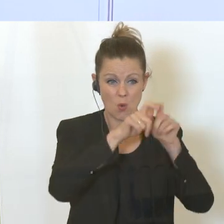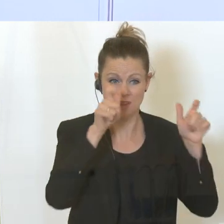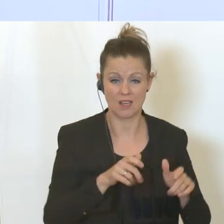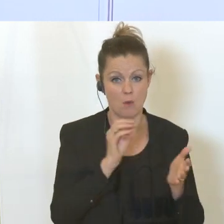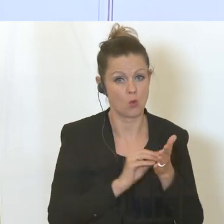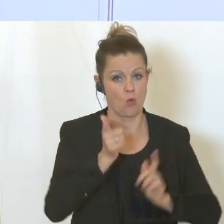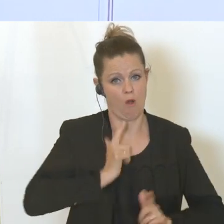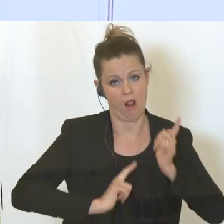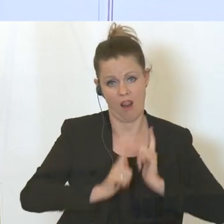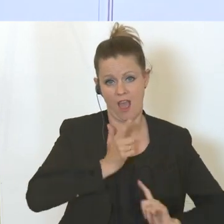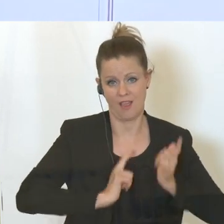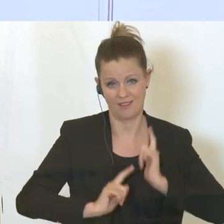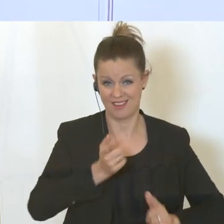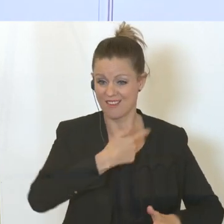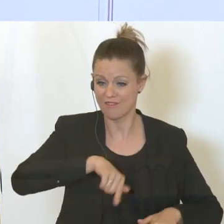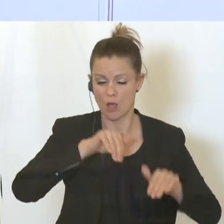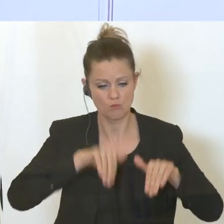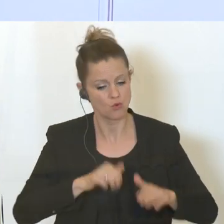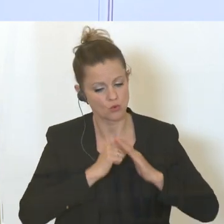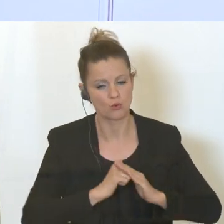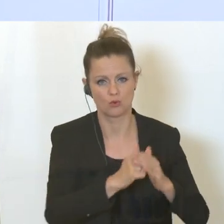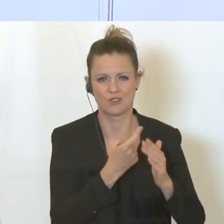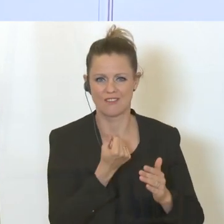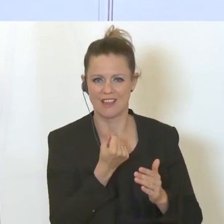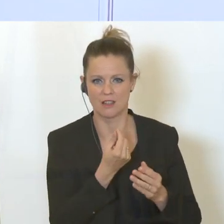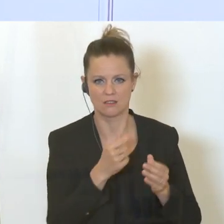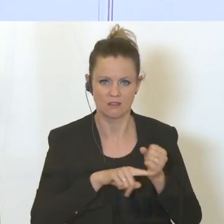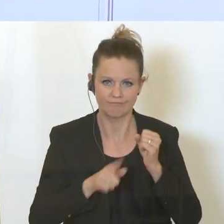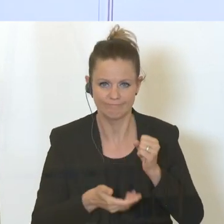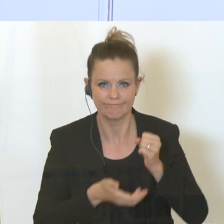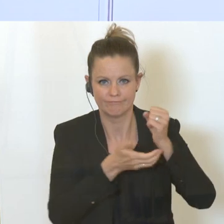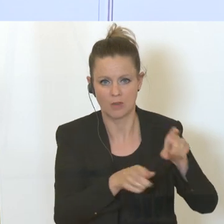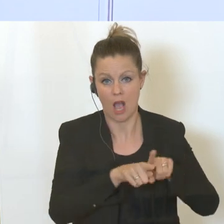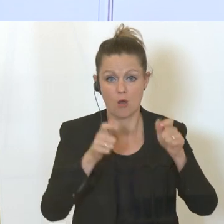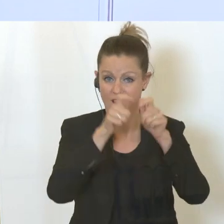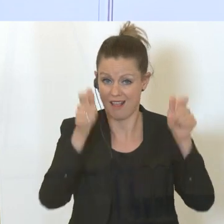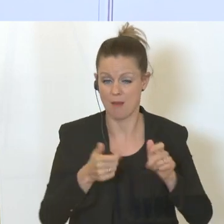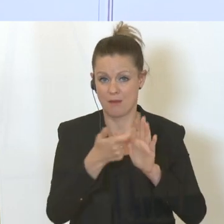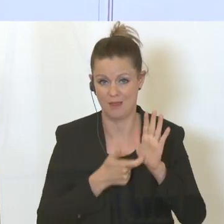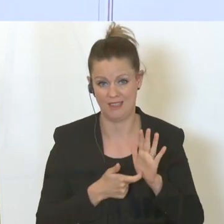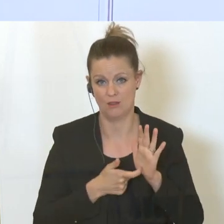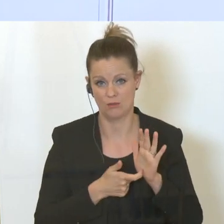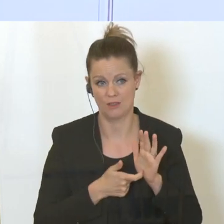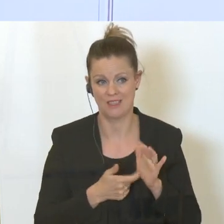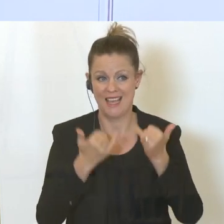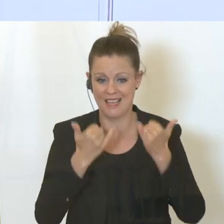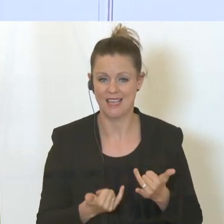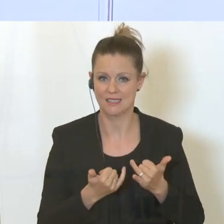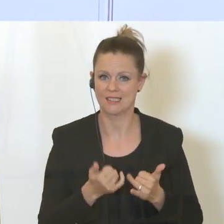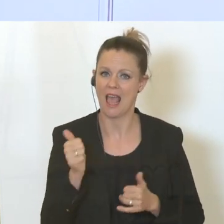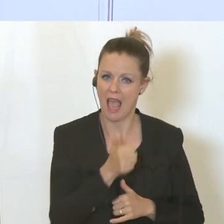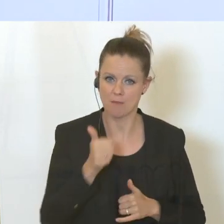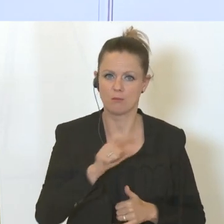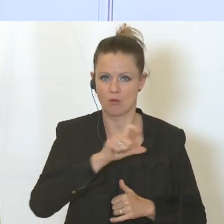weiterhin. Wir müssen sie unterstützen mit finanziellen Mitteln und entsprechenden Rahmenbedingungen. Dazu werden wir Ihnen jetzt wöchentlich